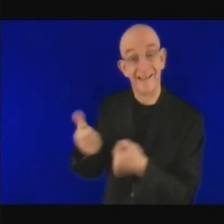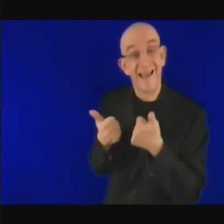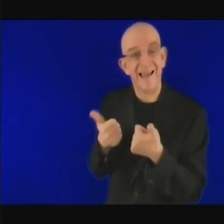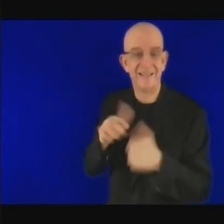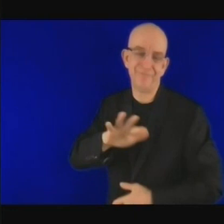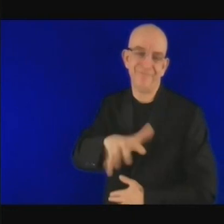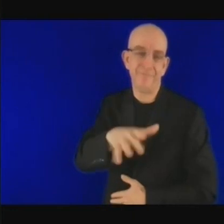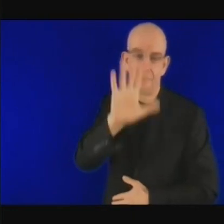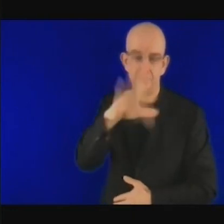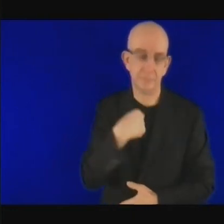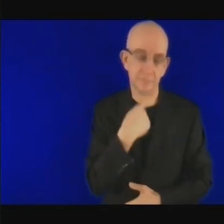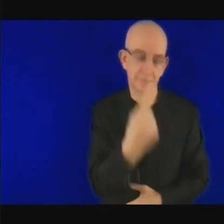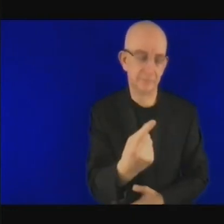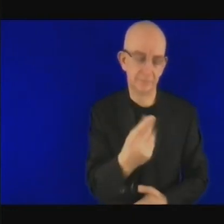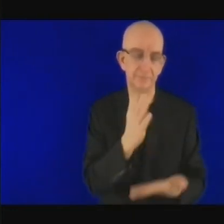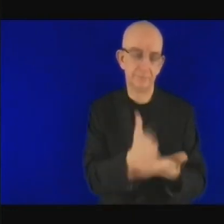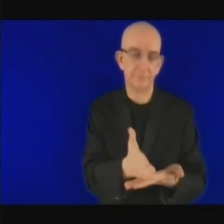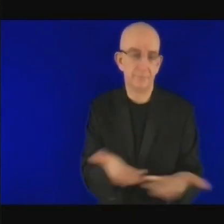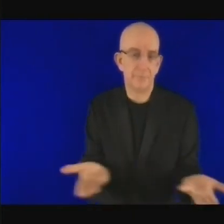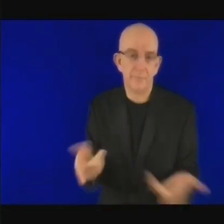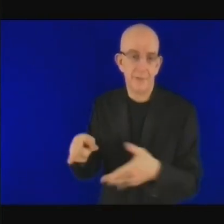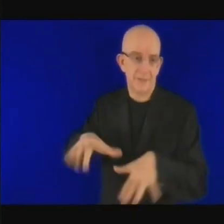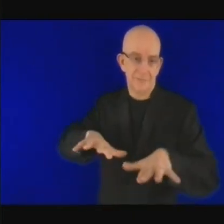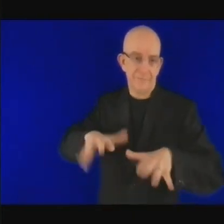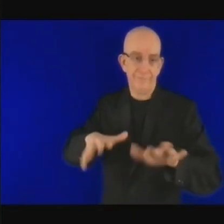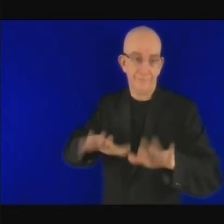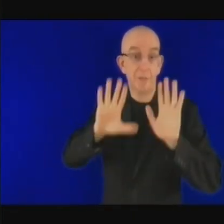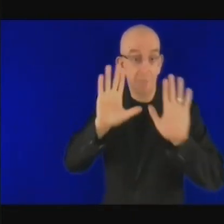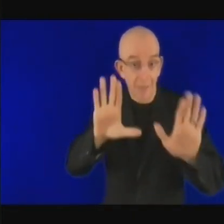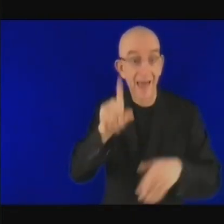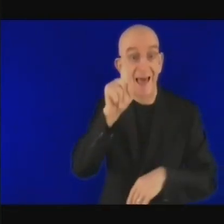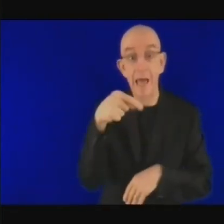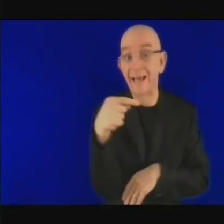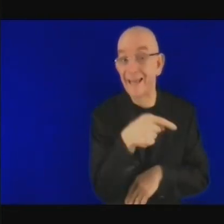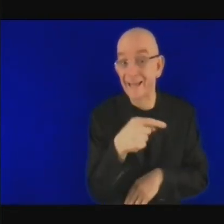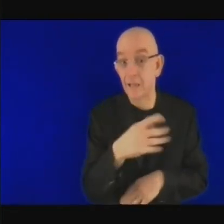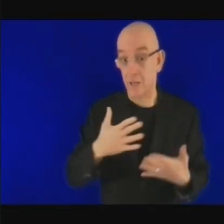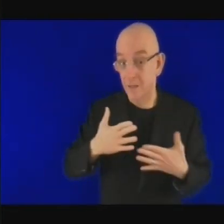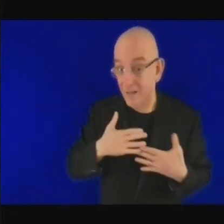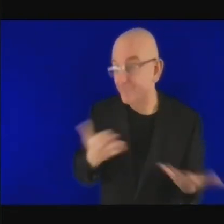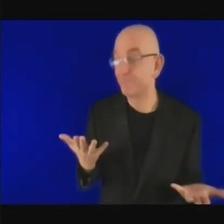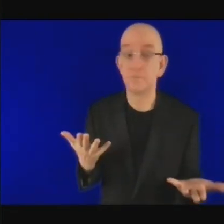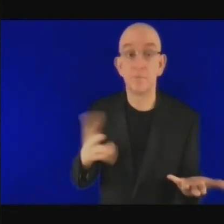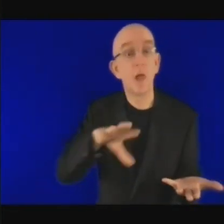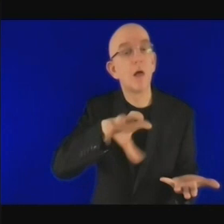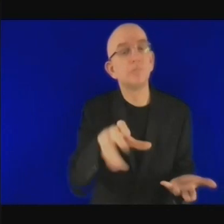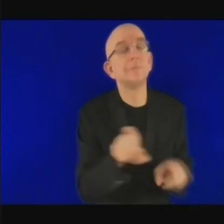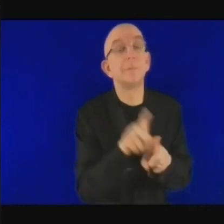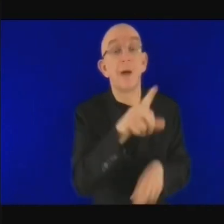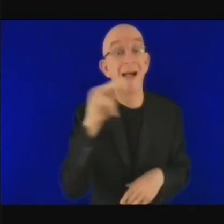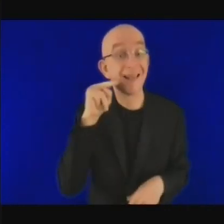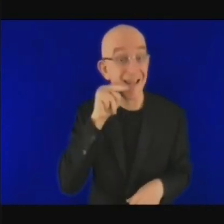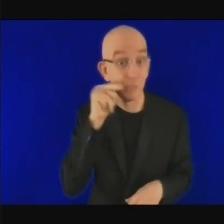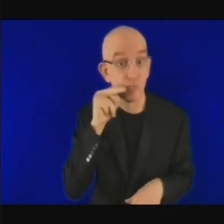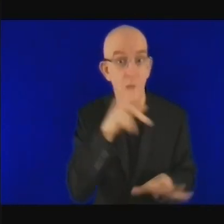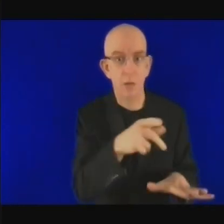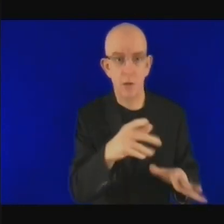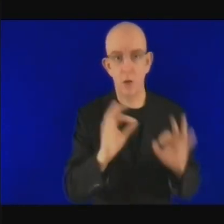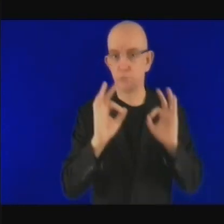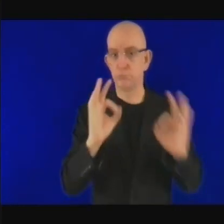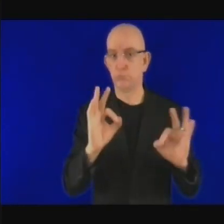regarde l'énergie on va parler donc si on regarde le Nigeria pardon on va parler de mini réseaux c